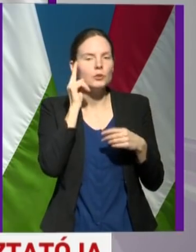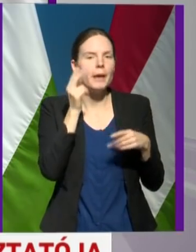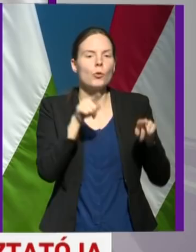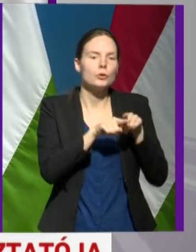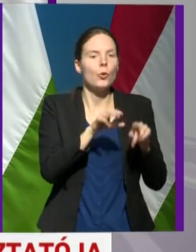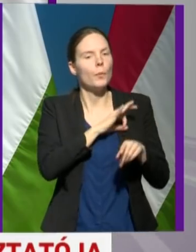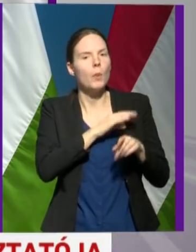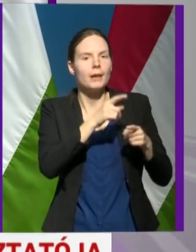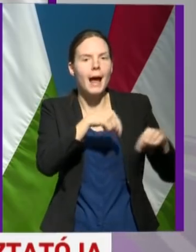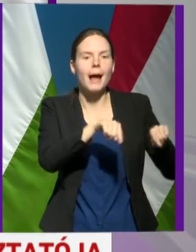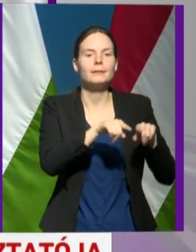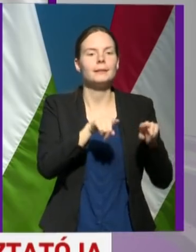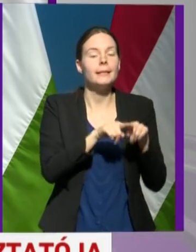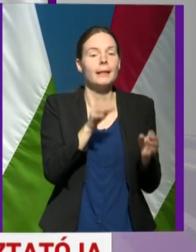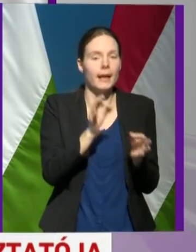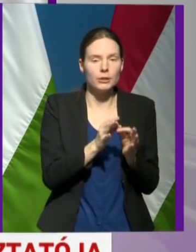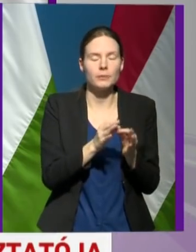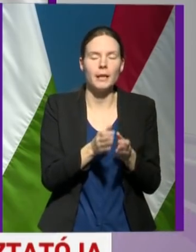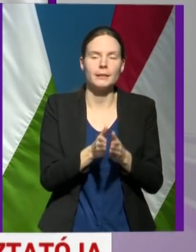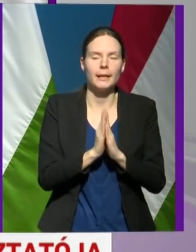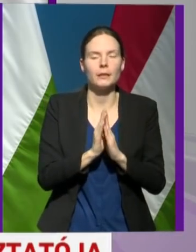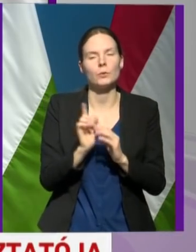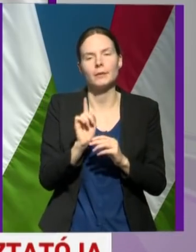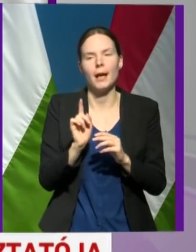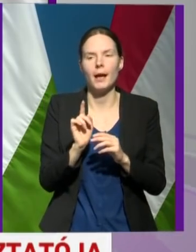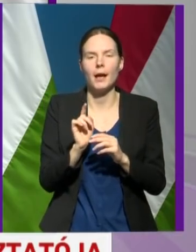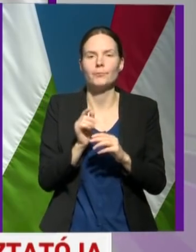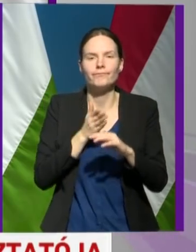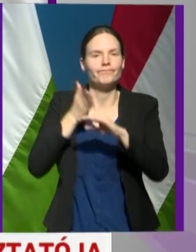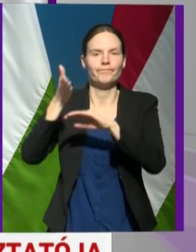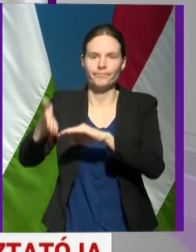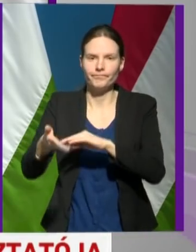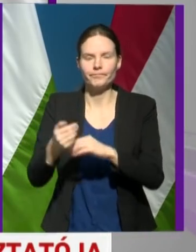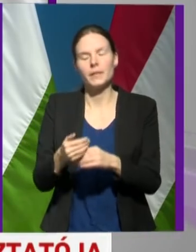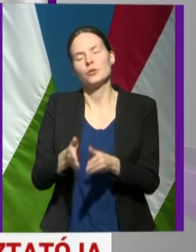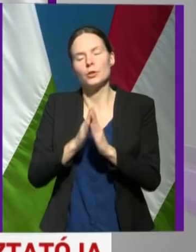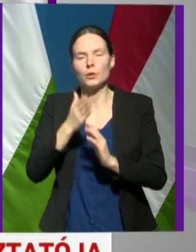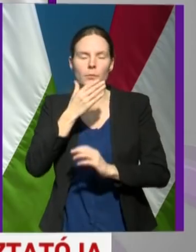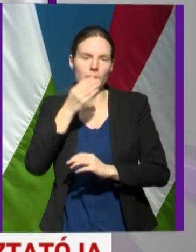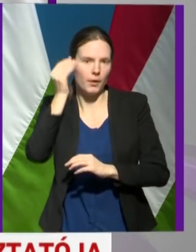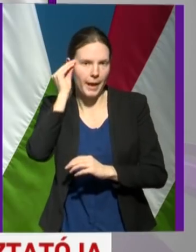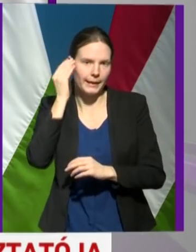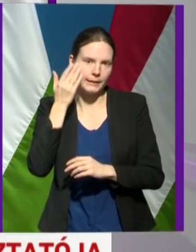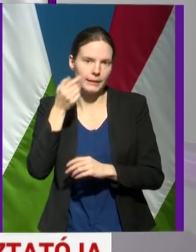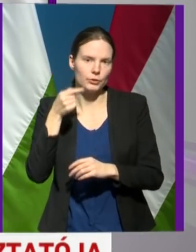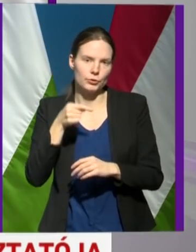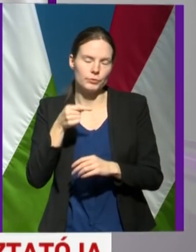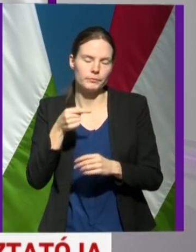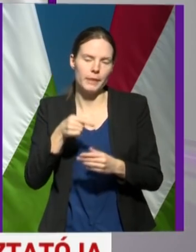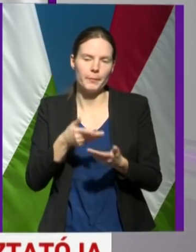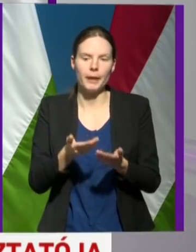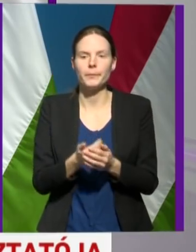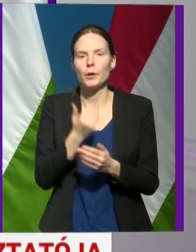barát ilyenkor tartózkodjon, és nagyon köszönöm a megértést ebben a tekintetben is.